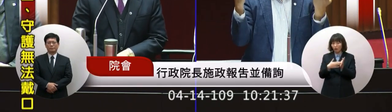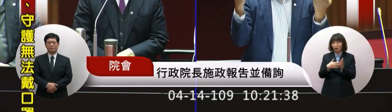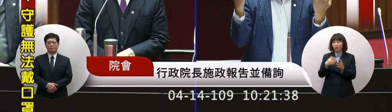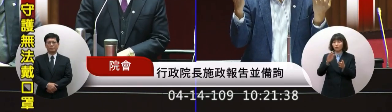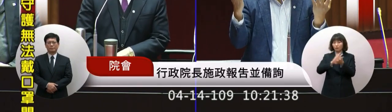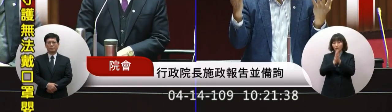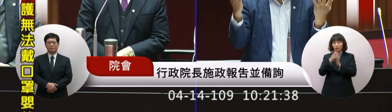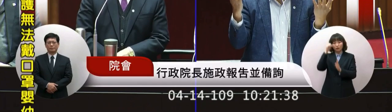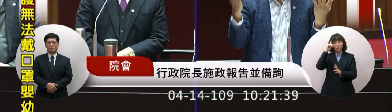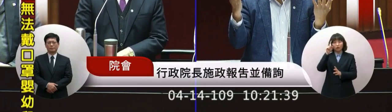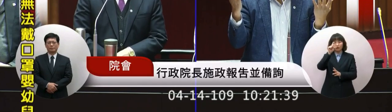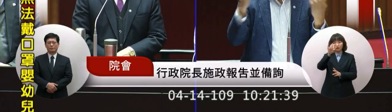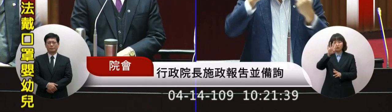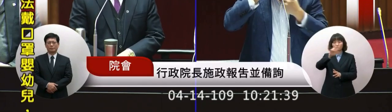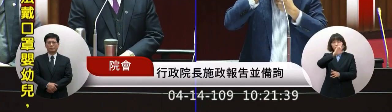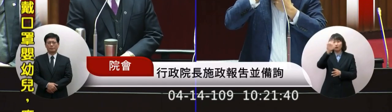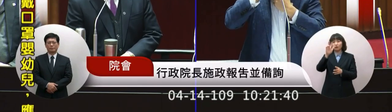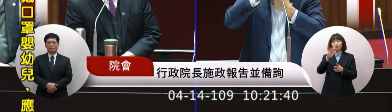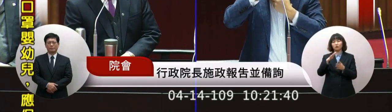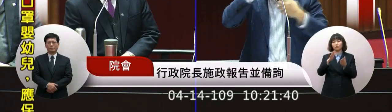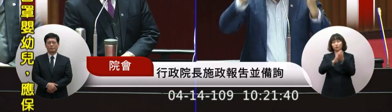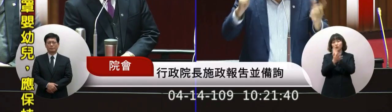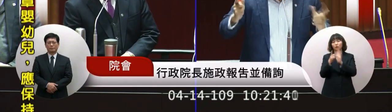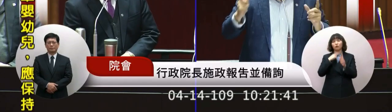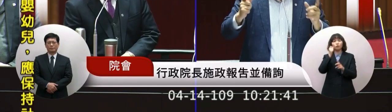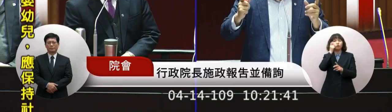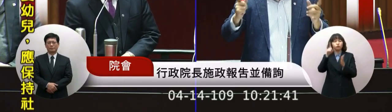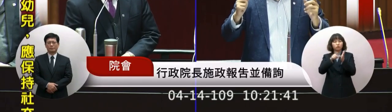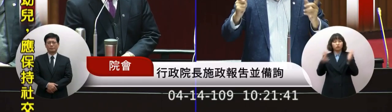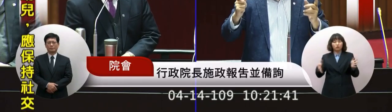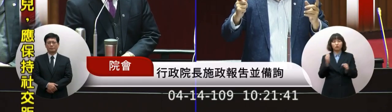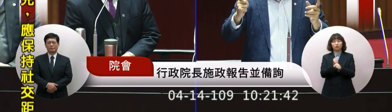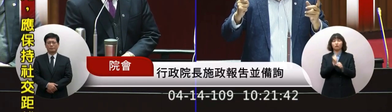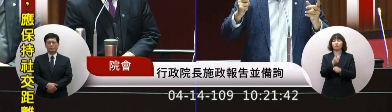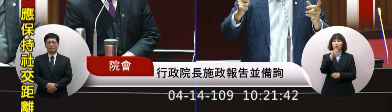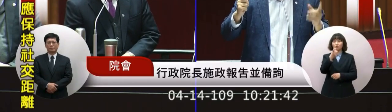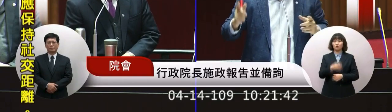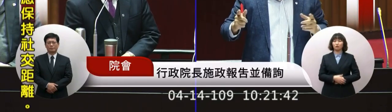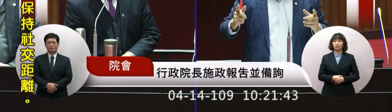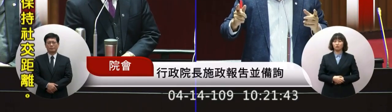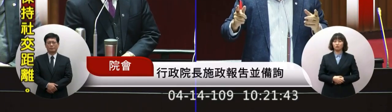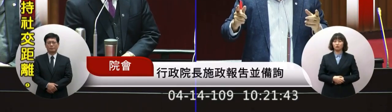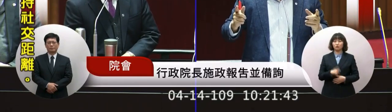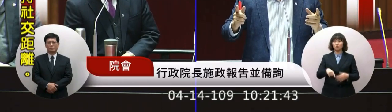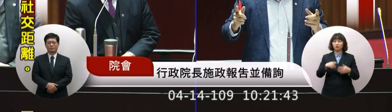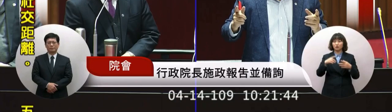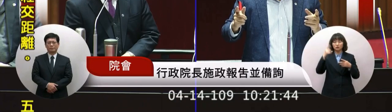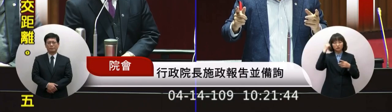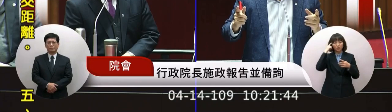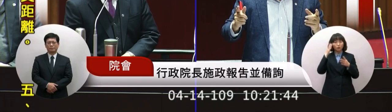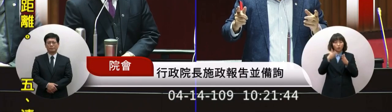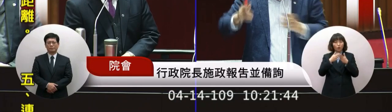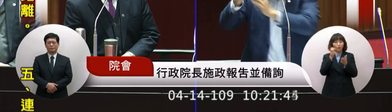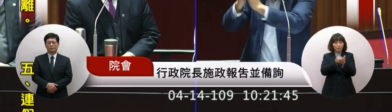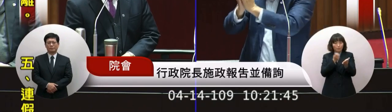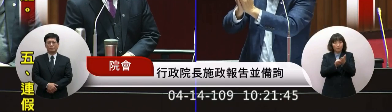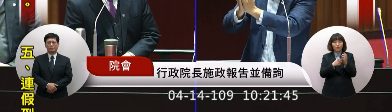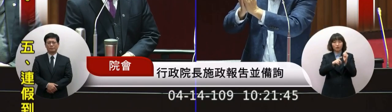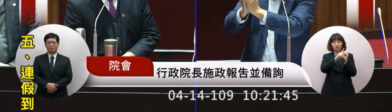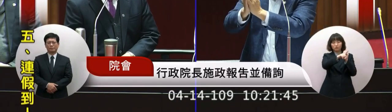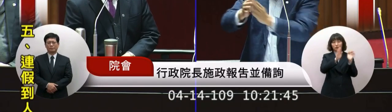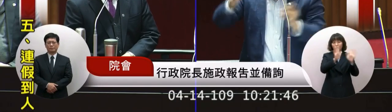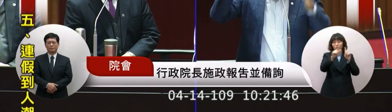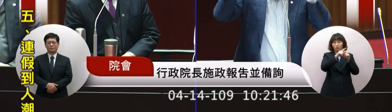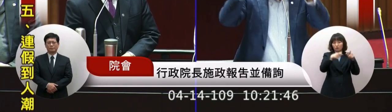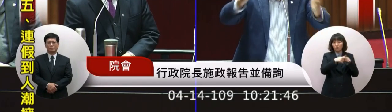那我一季就破銷了那有沒有可能有沒有可能你說要嚴守防疫中心的規定我也